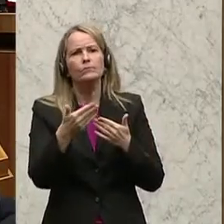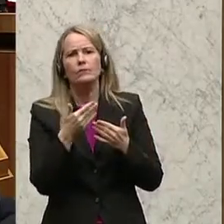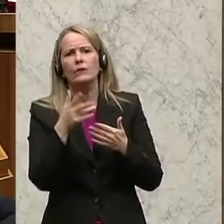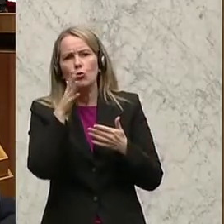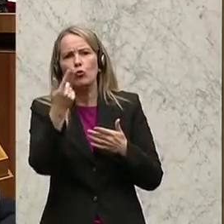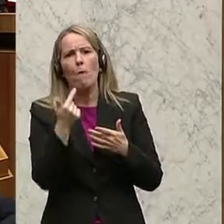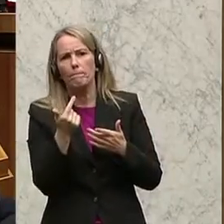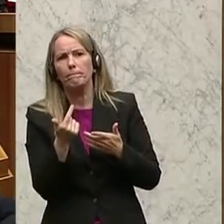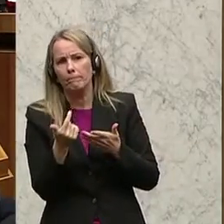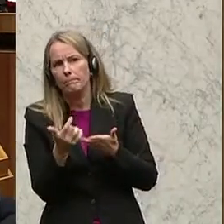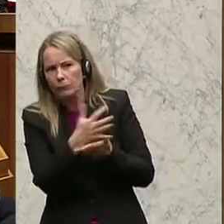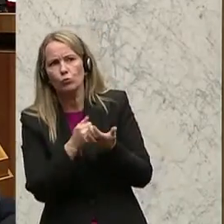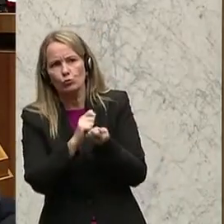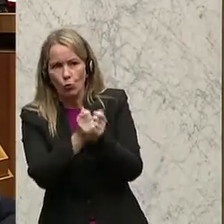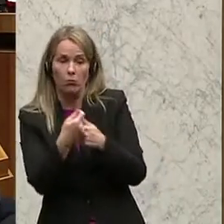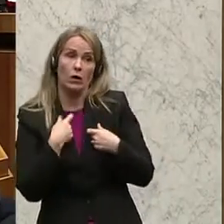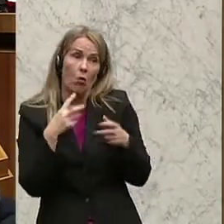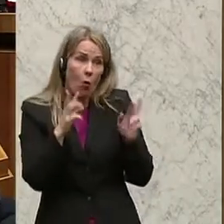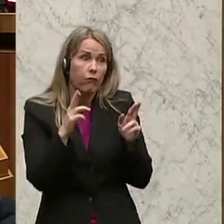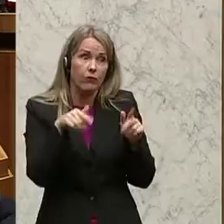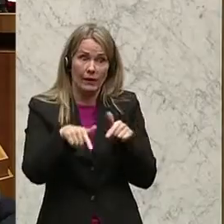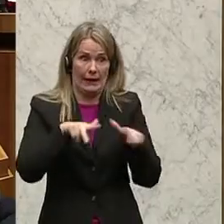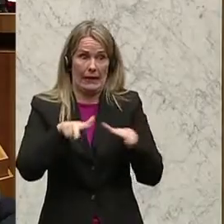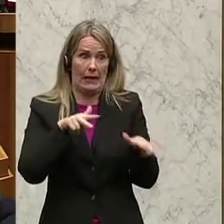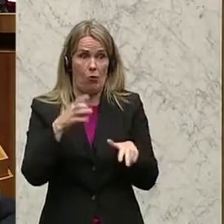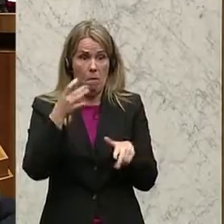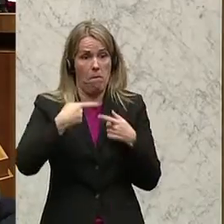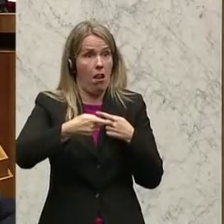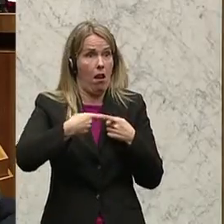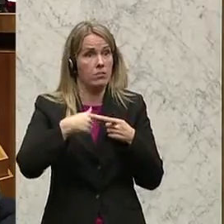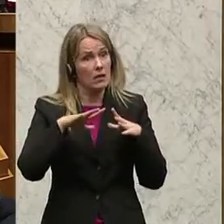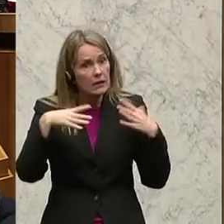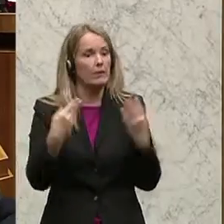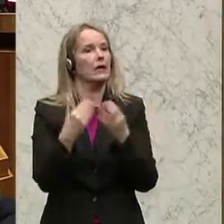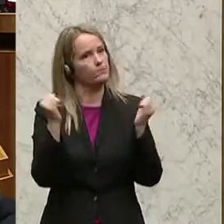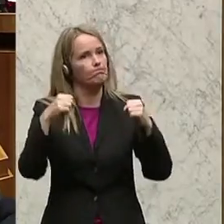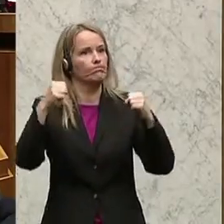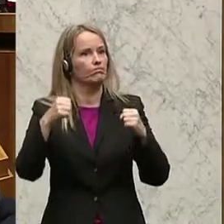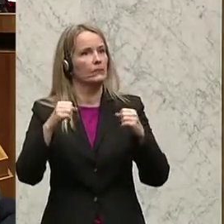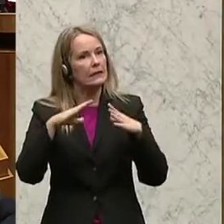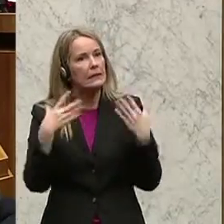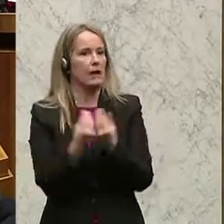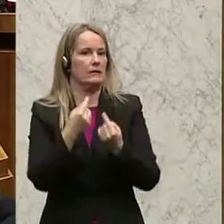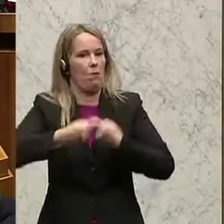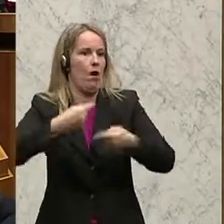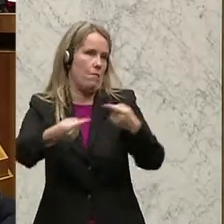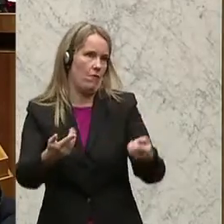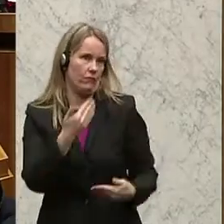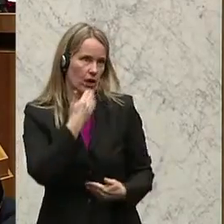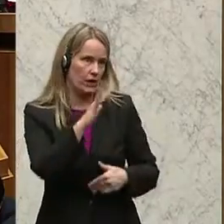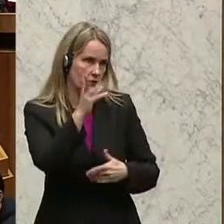auch nutzen werden. Und ich hoffe, dass die Regierung sich bald einmal gemeinsam einigt für ein gemeinsames Vorgehen. Danke sehr.